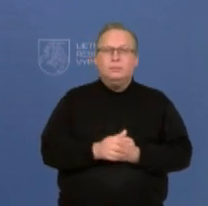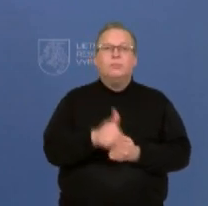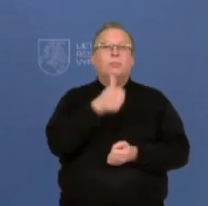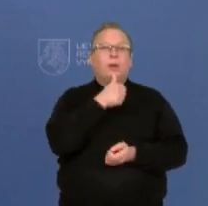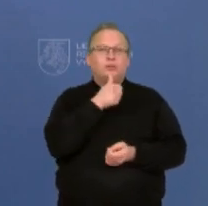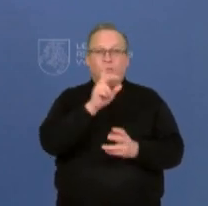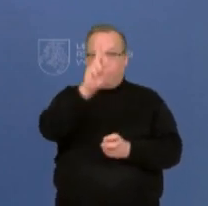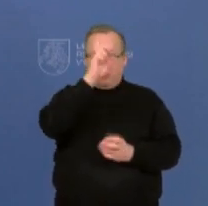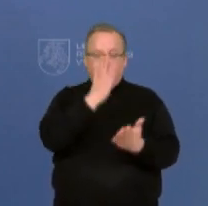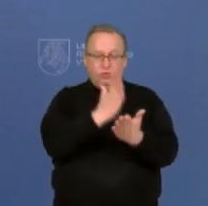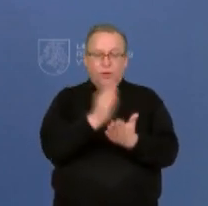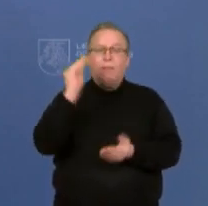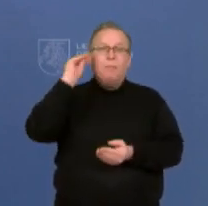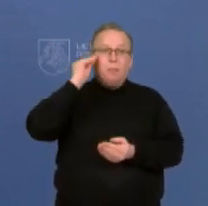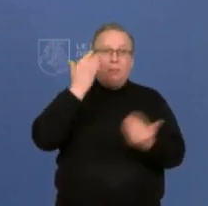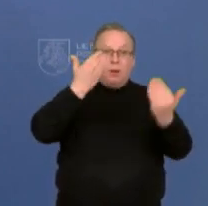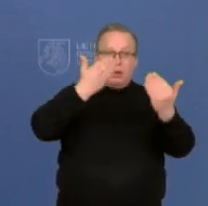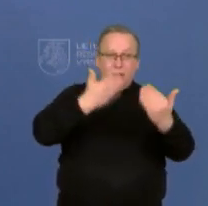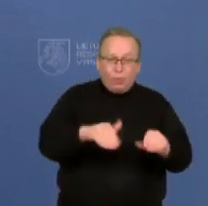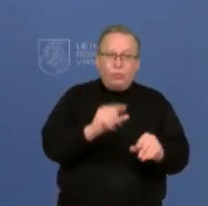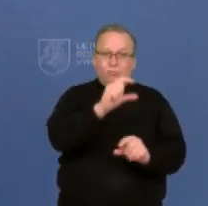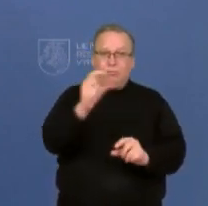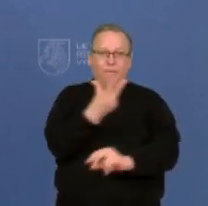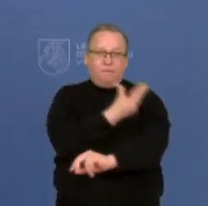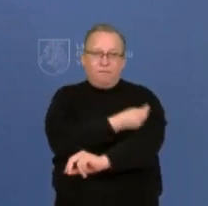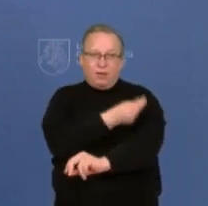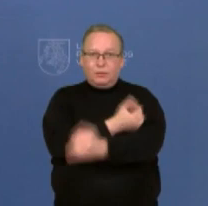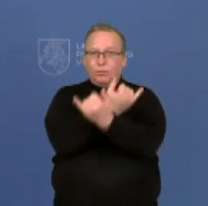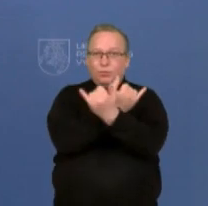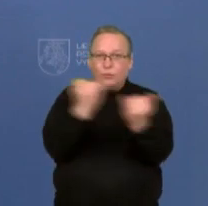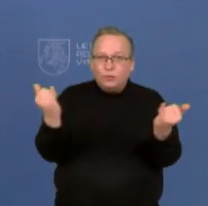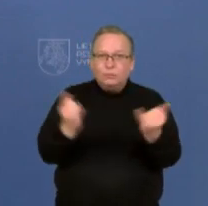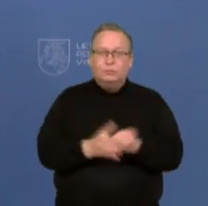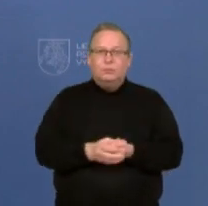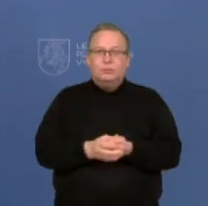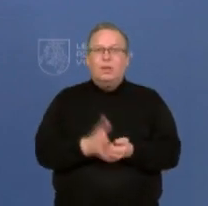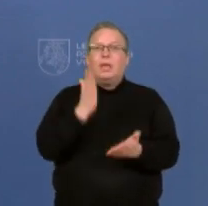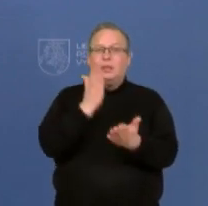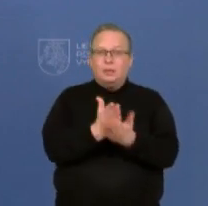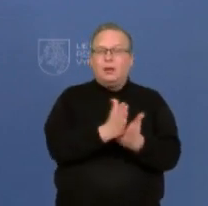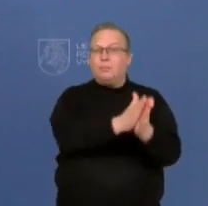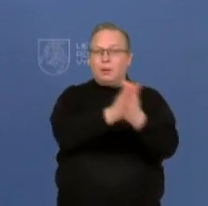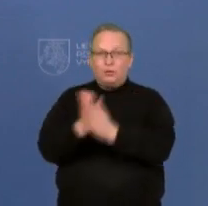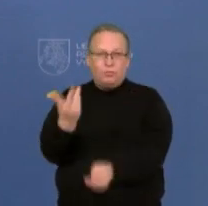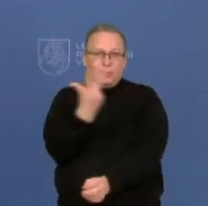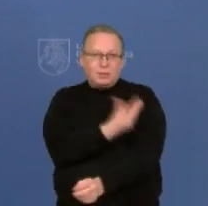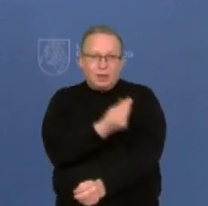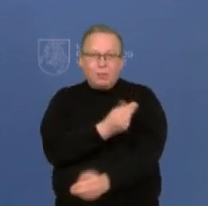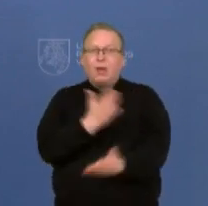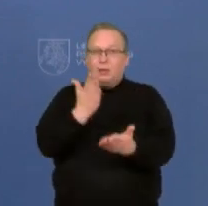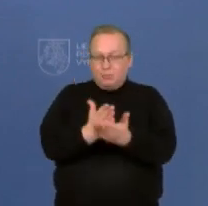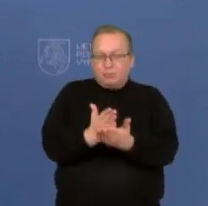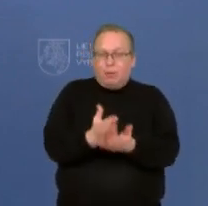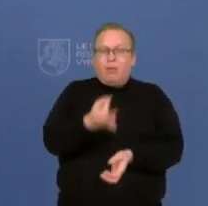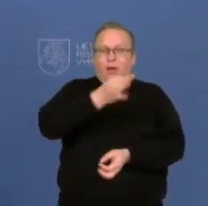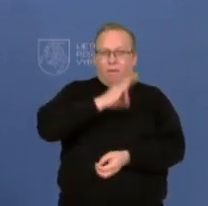tai yra, valstybė yra pasirūpinusi vakcinomis, ir yra sprendiniai skiepitis, ir tai yra efektyvų,